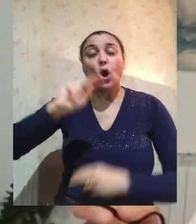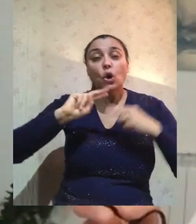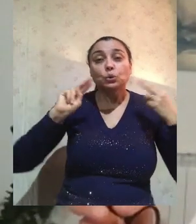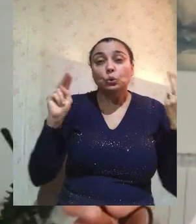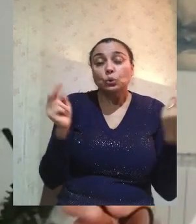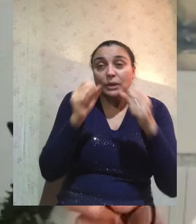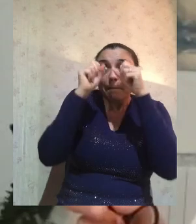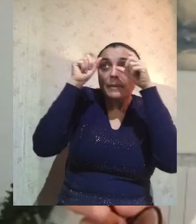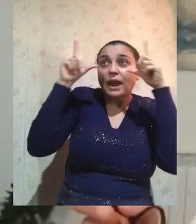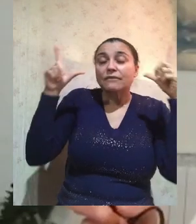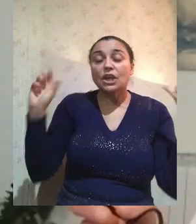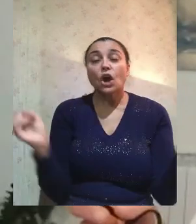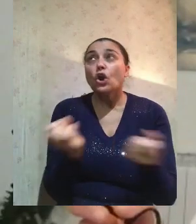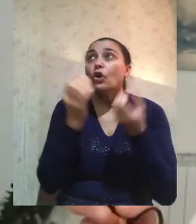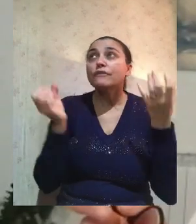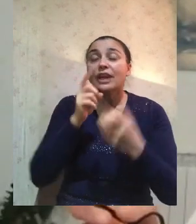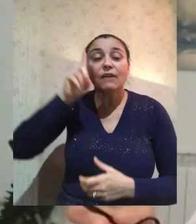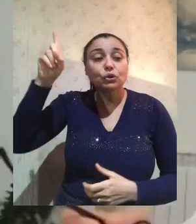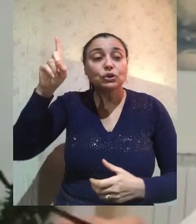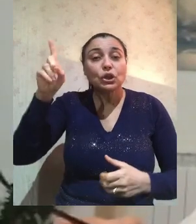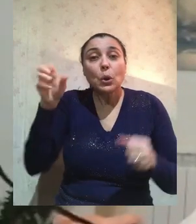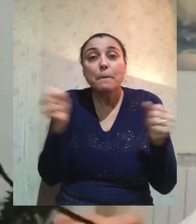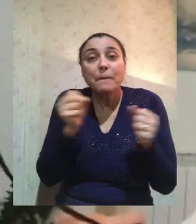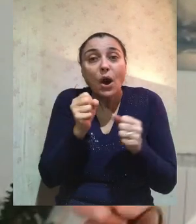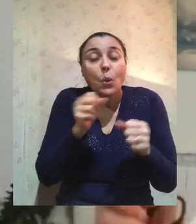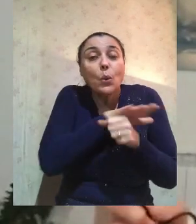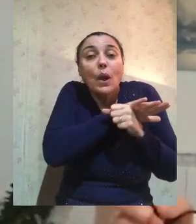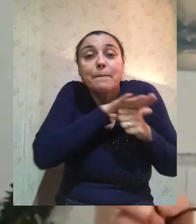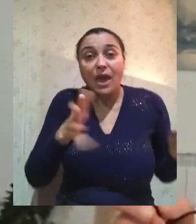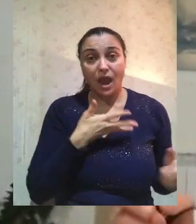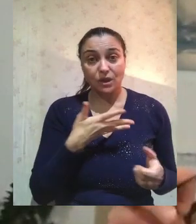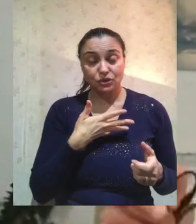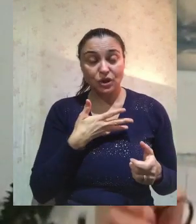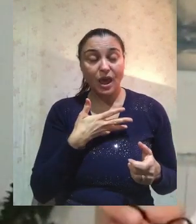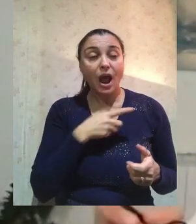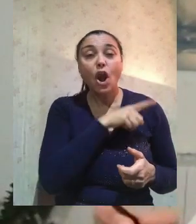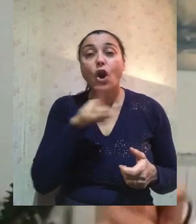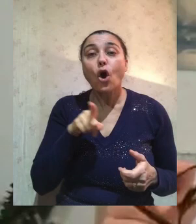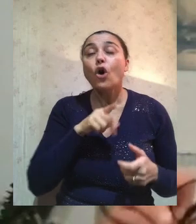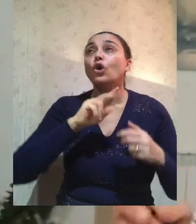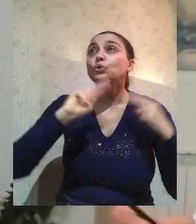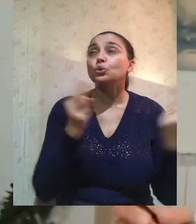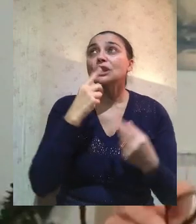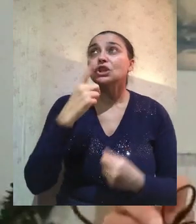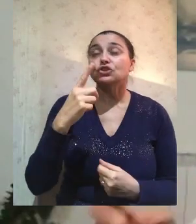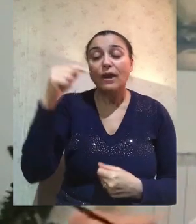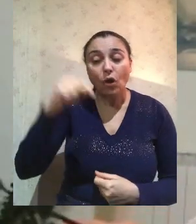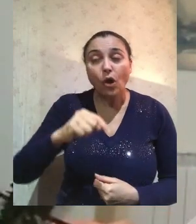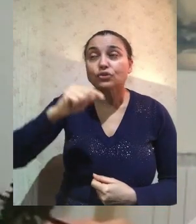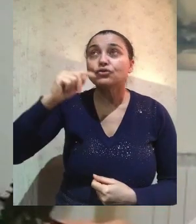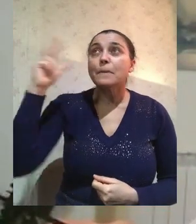stupore e glorificavano Dio e pieni di spavento dicevano, oggi abbiamo visto cose